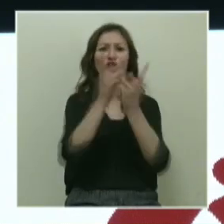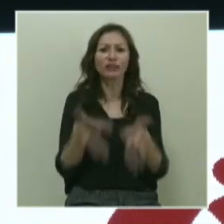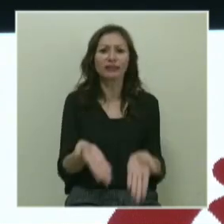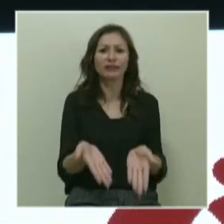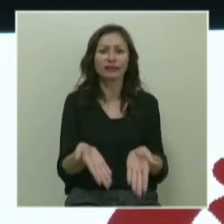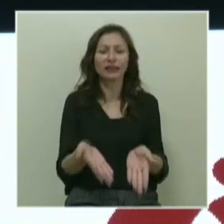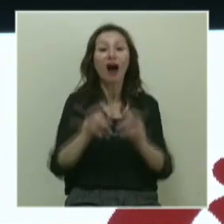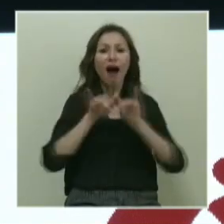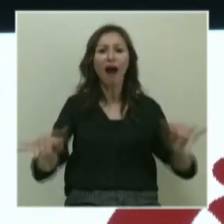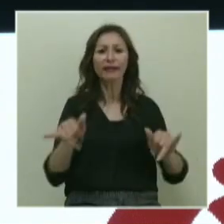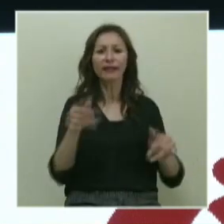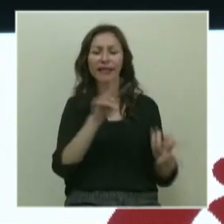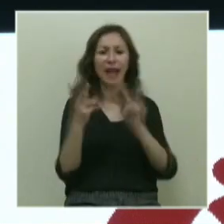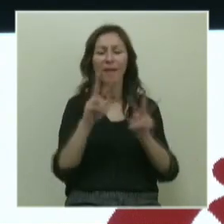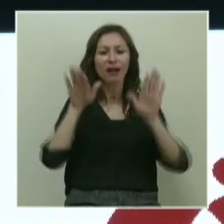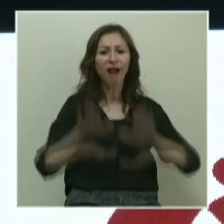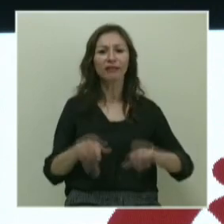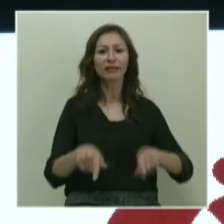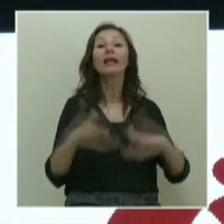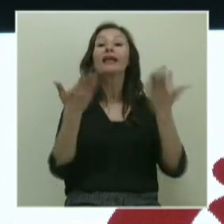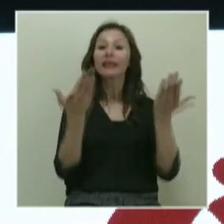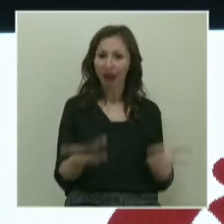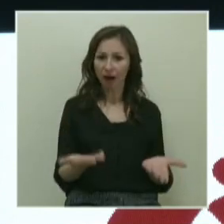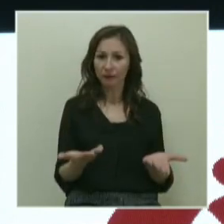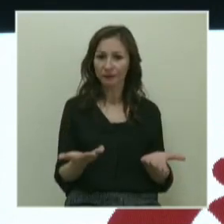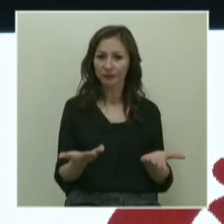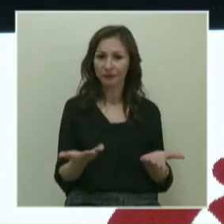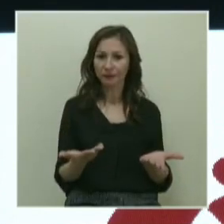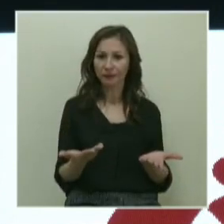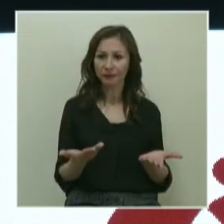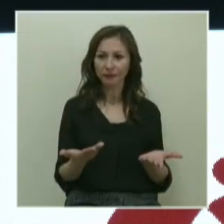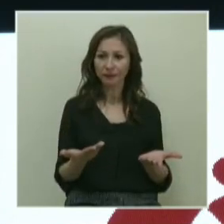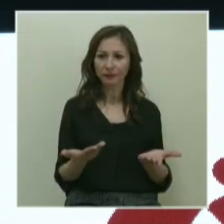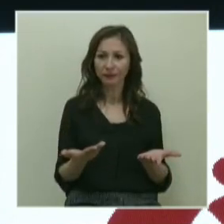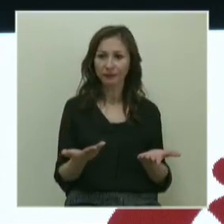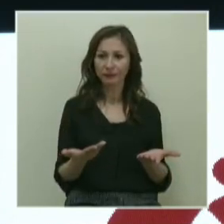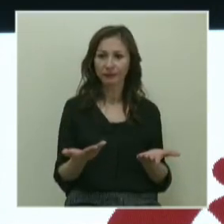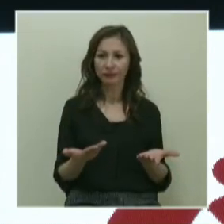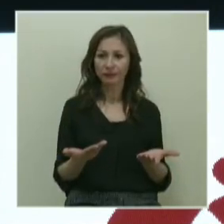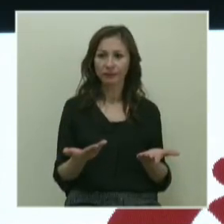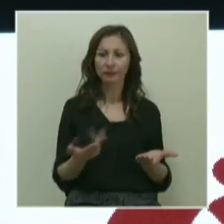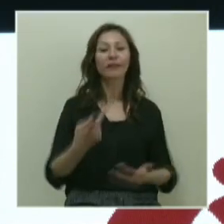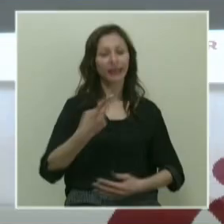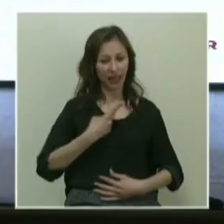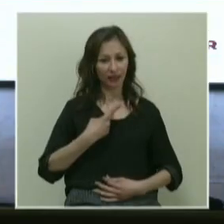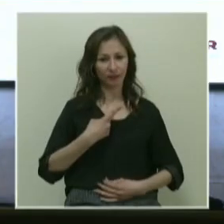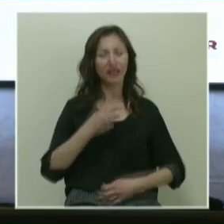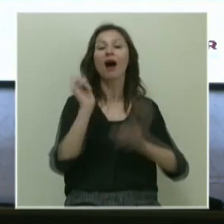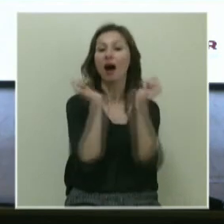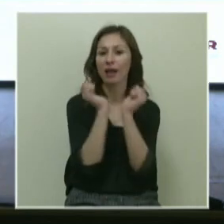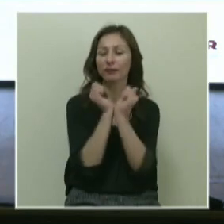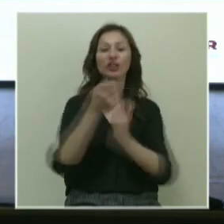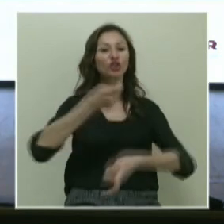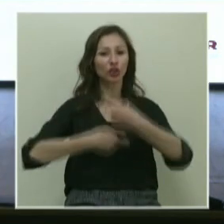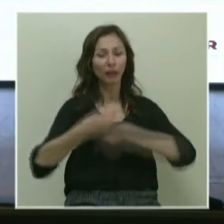Aynı ikileme geldik dayandık. Ya kendimizi, ailemizi,